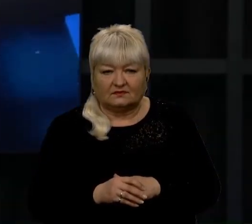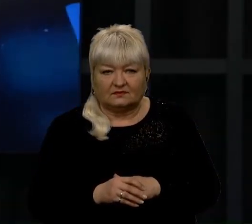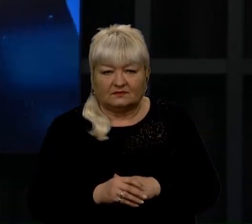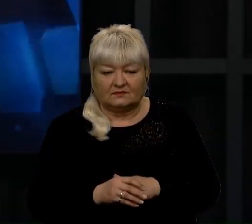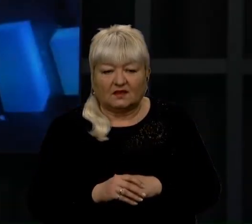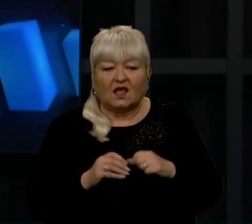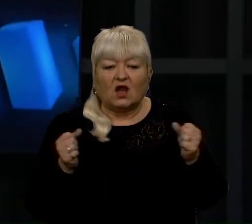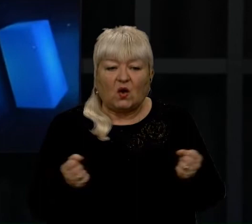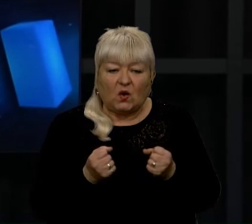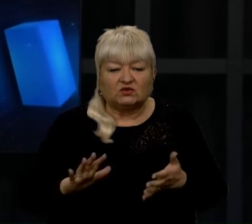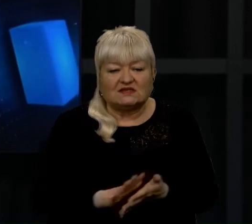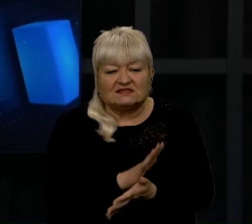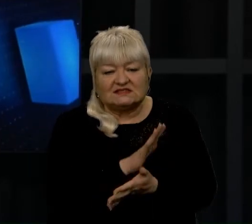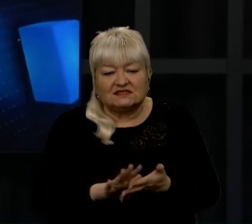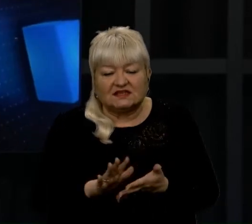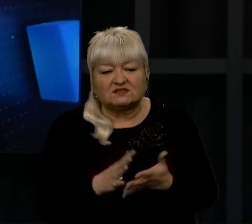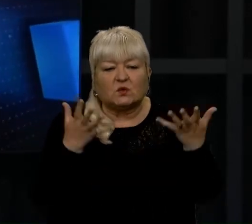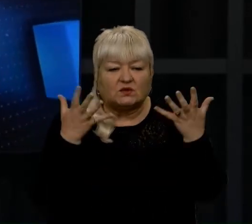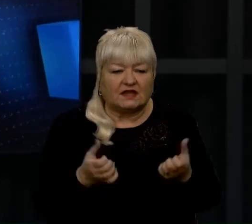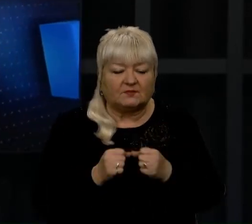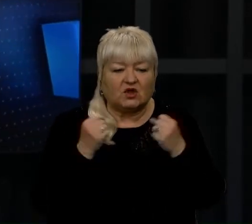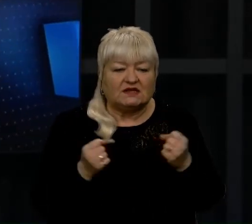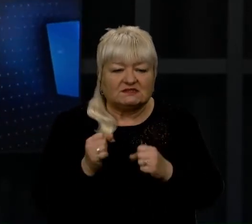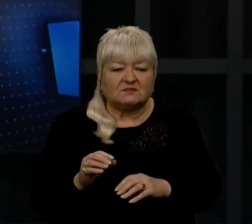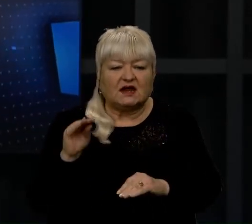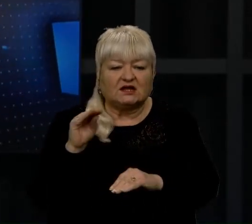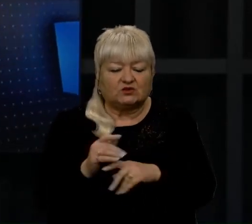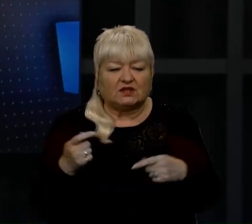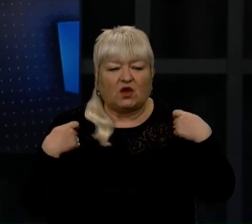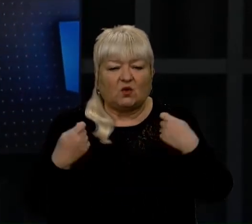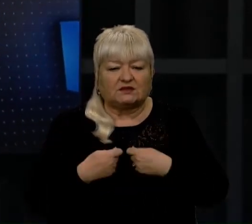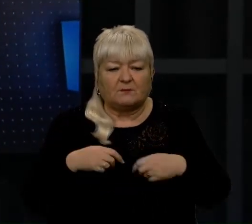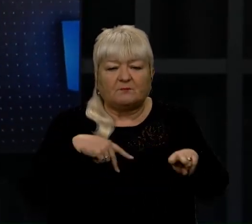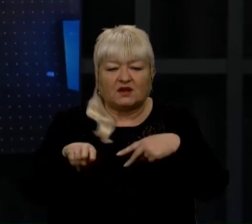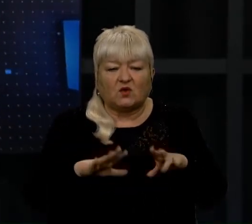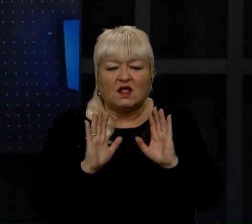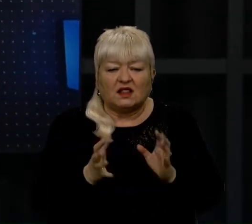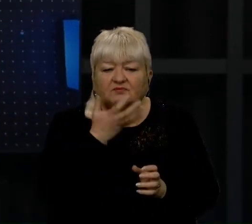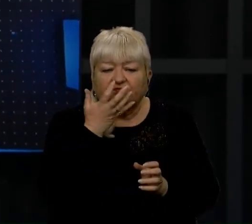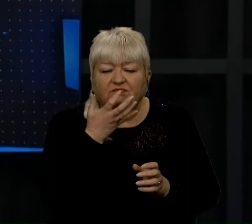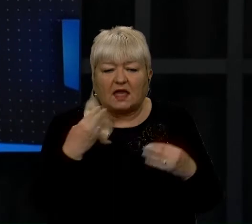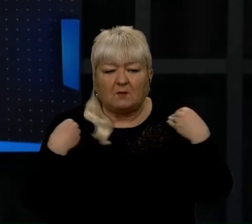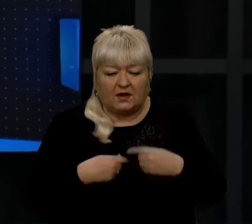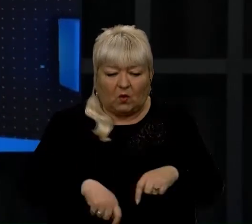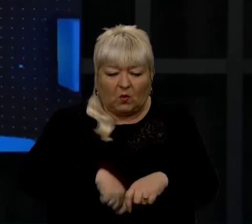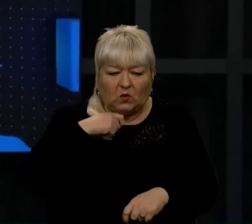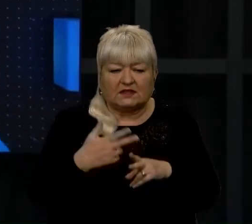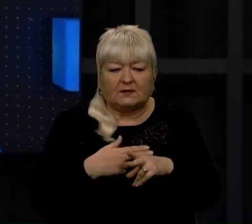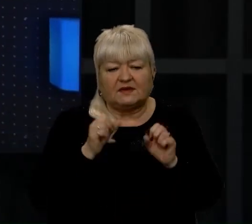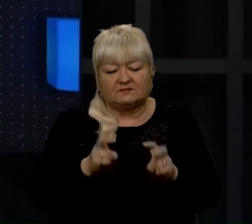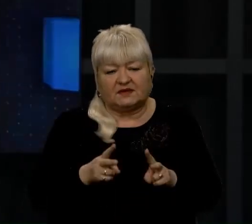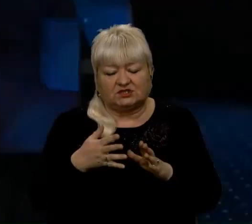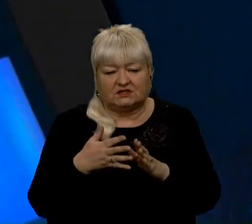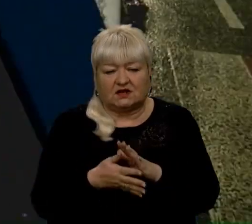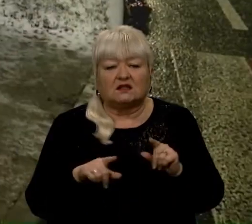Холодно, слизько, темно. Зима, додає, у гардероб перехожих не лише теплі куртки, а й безпечні тренди. Принаймні